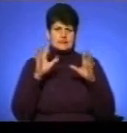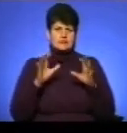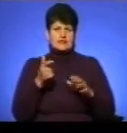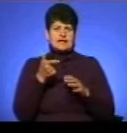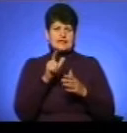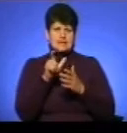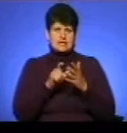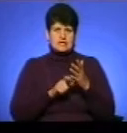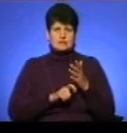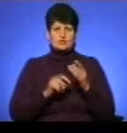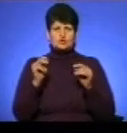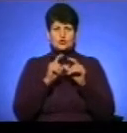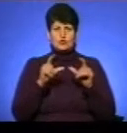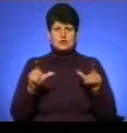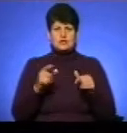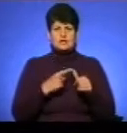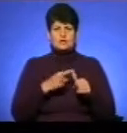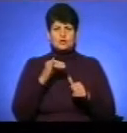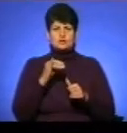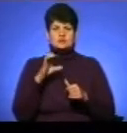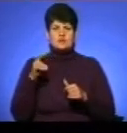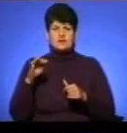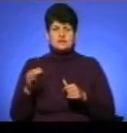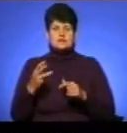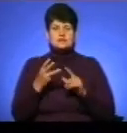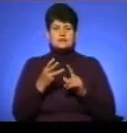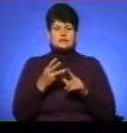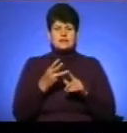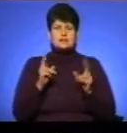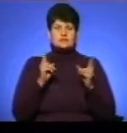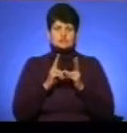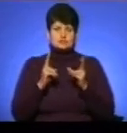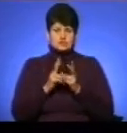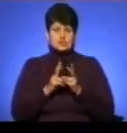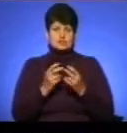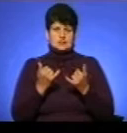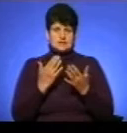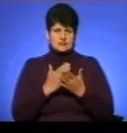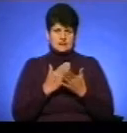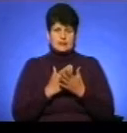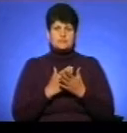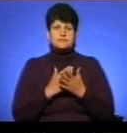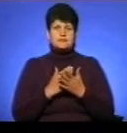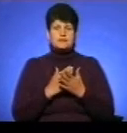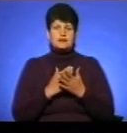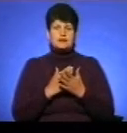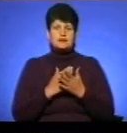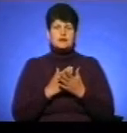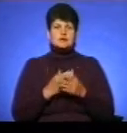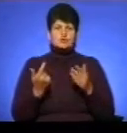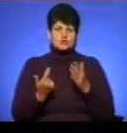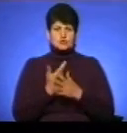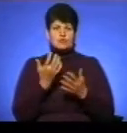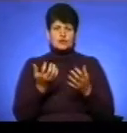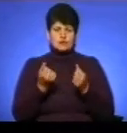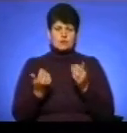польської школи імені Юліуша Словацького. Третя знаходиться на цій зустрічі на школі для логі двох культур і знову отримав